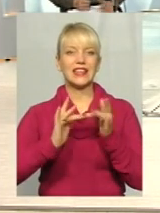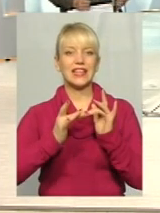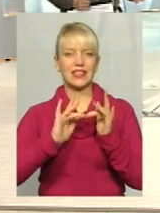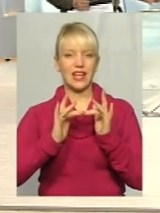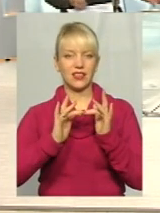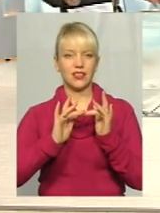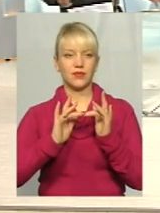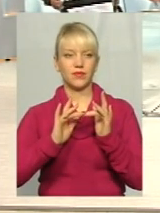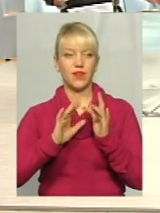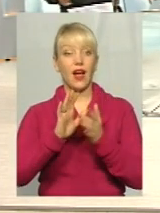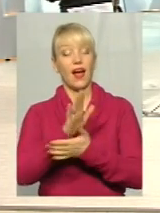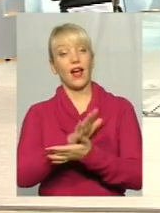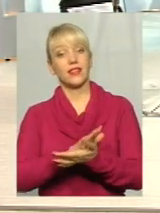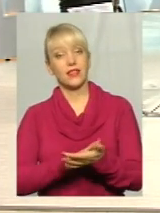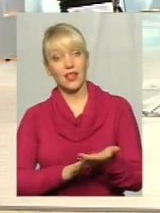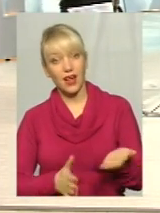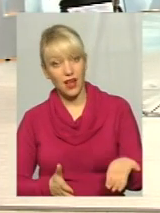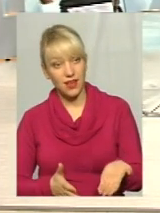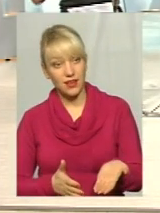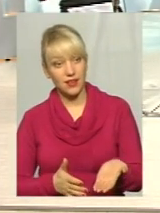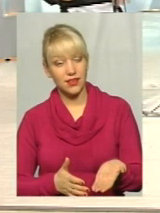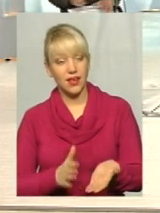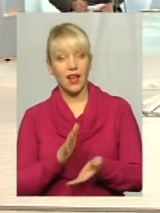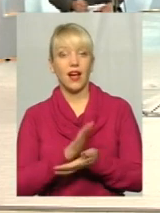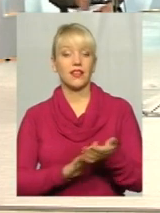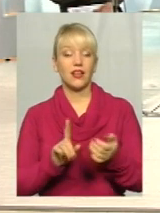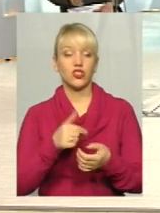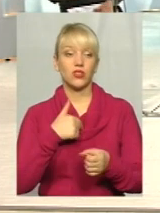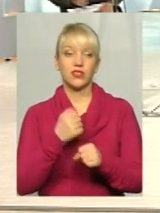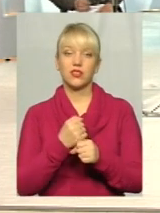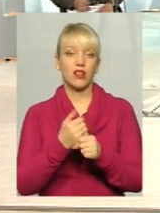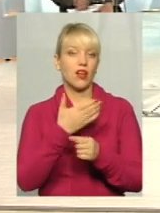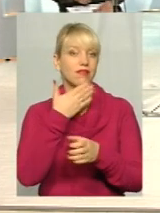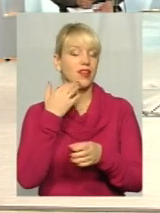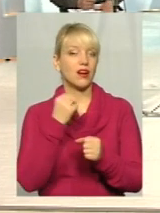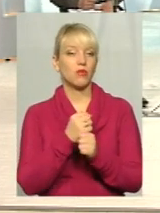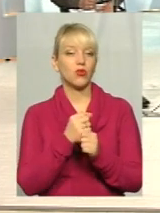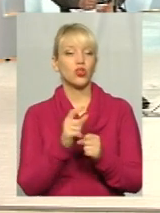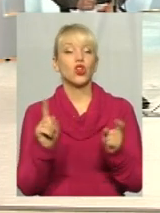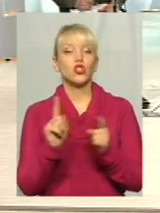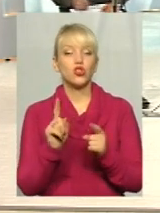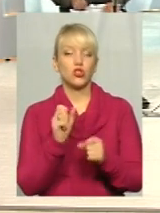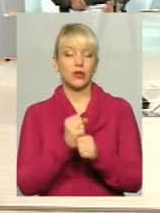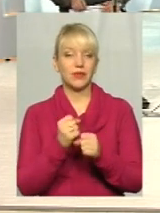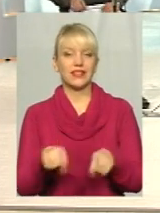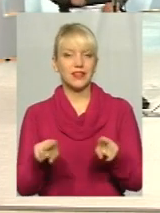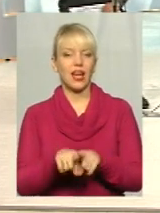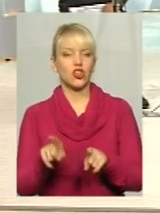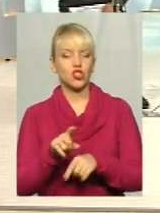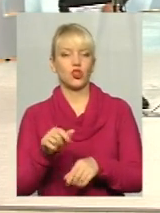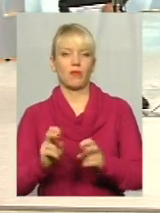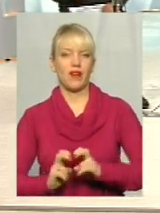А далі? Далі те, що я зробив, одно не працює. Що і як зробити так, щоб все-таки ліфти були